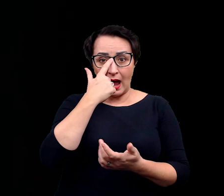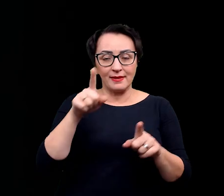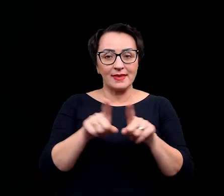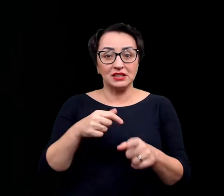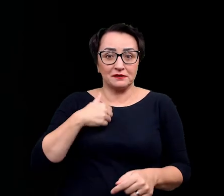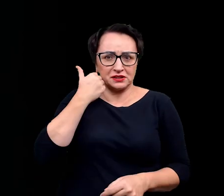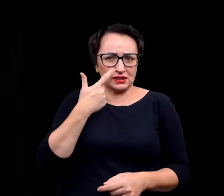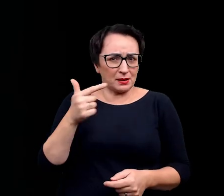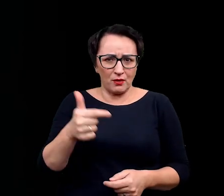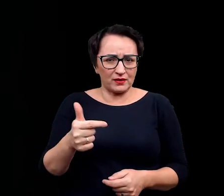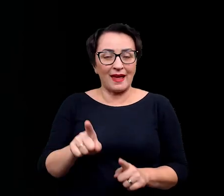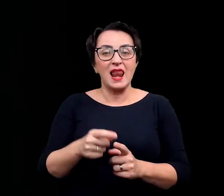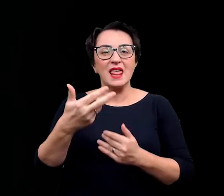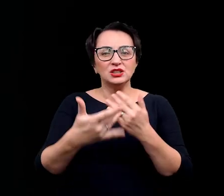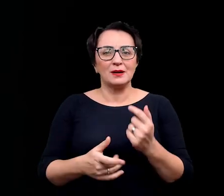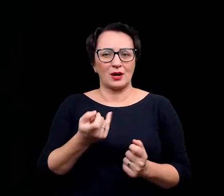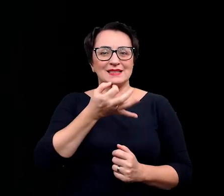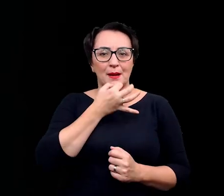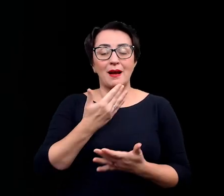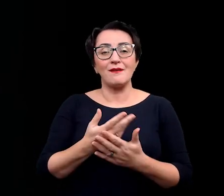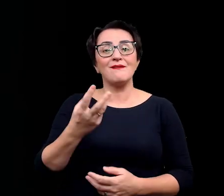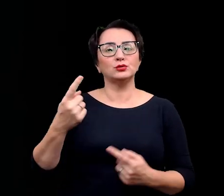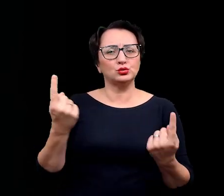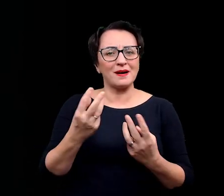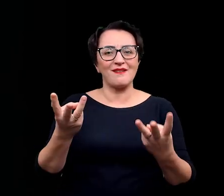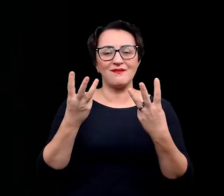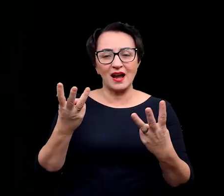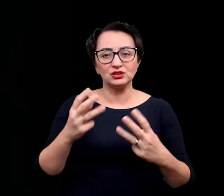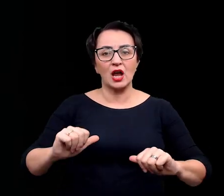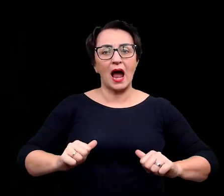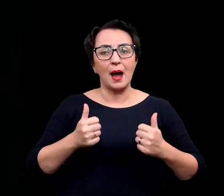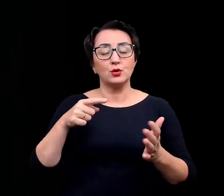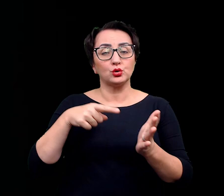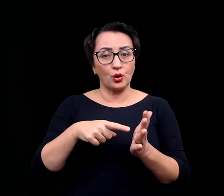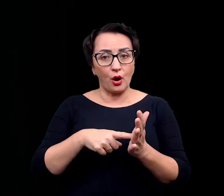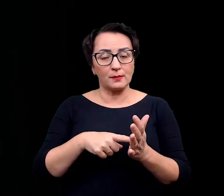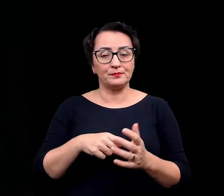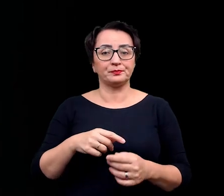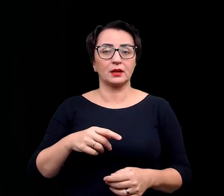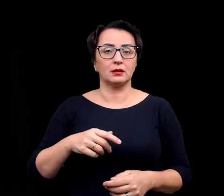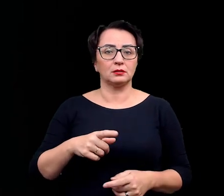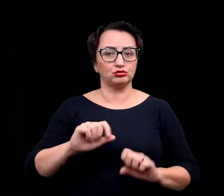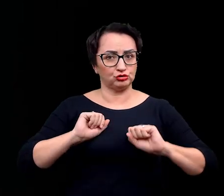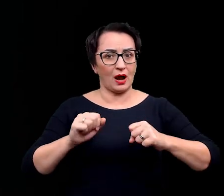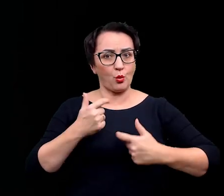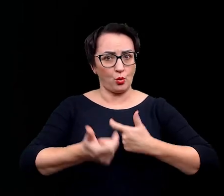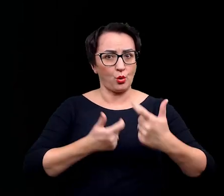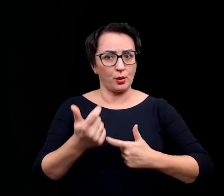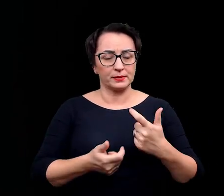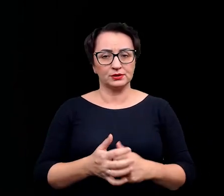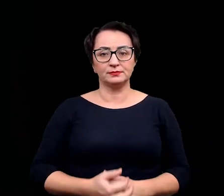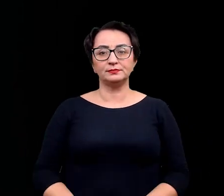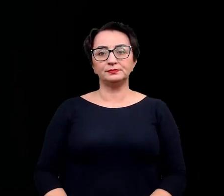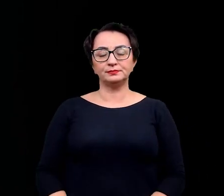jeśli chodzi o liczbę tych firm. Także jest to super ważne, żeby takie instytucje, jak Fundacja Nauki Polskiej, takie właśnie działania